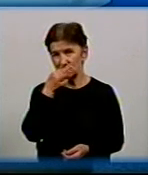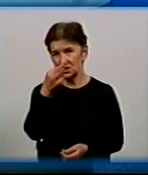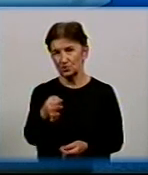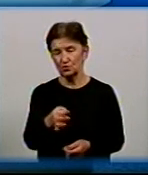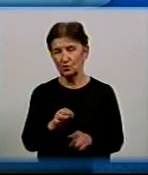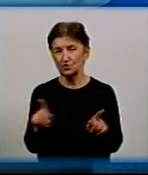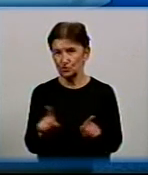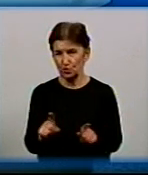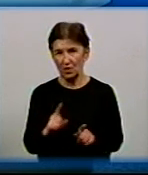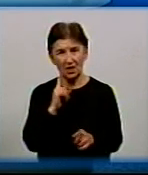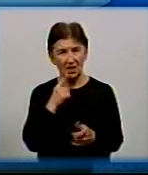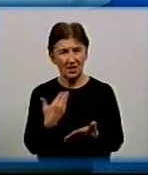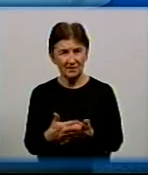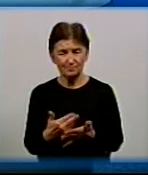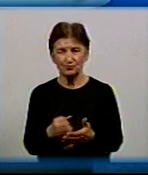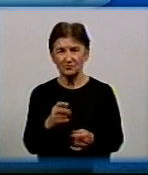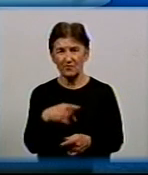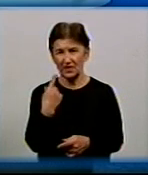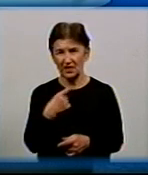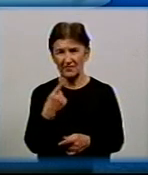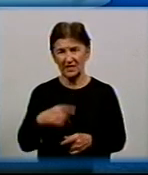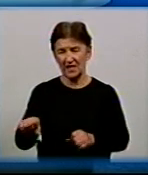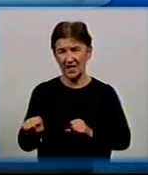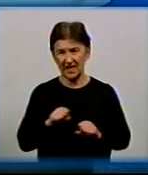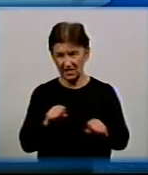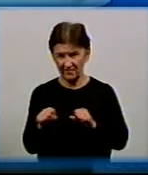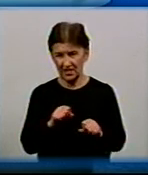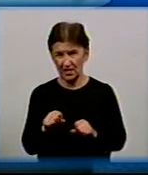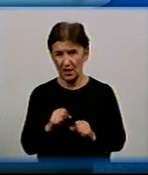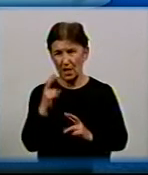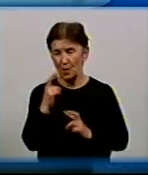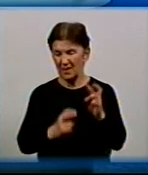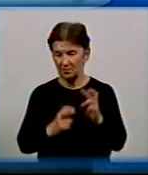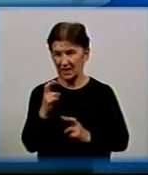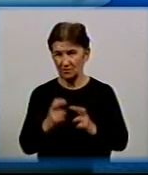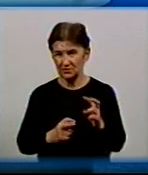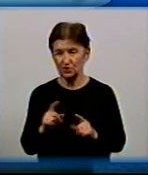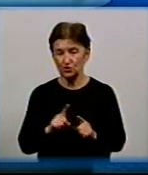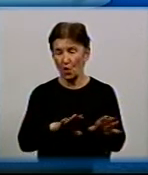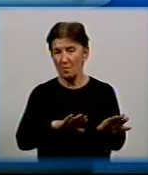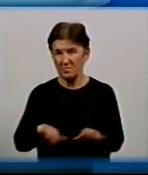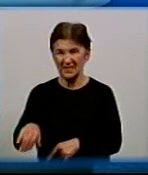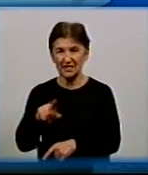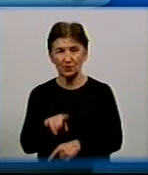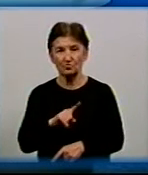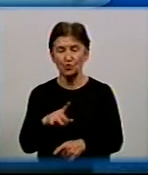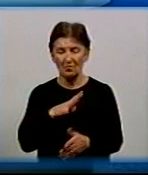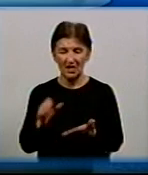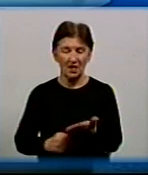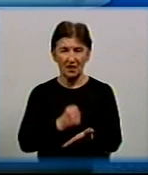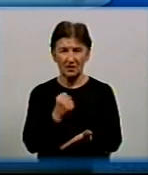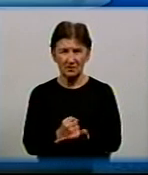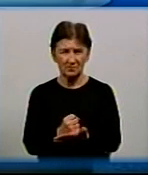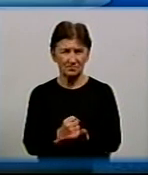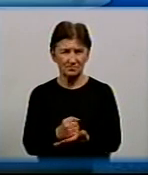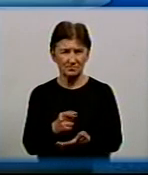наприклад, як доповідає керівник орендного підприємства Гармош Валерій Палич, що після того, як було прийнято рішення про повернення